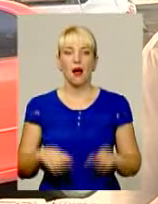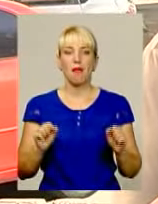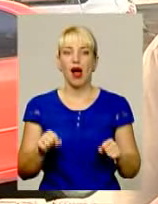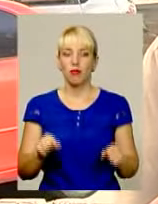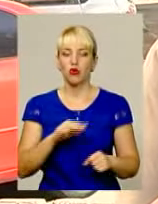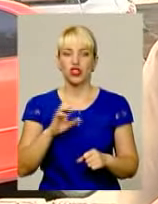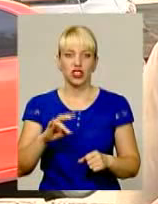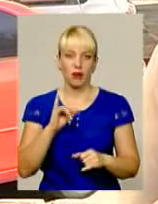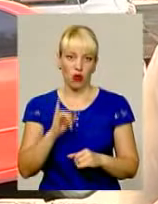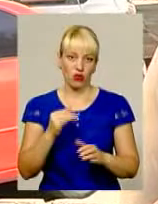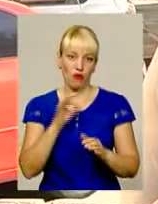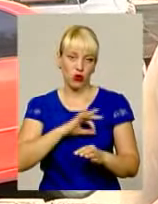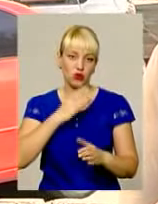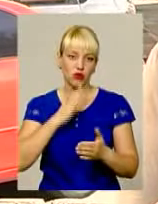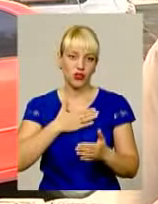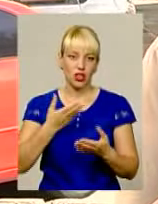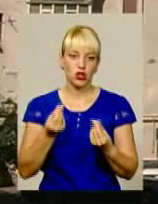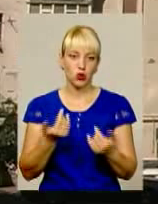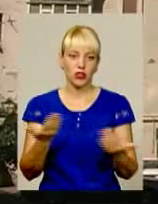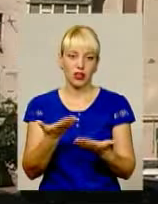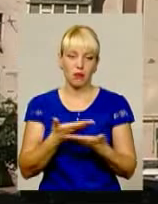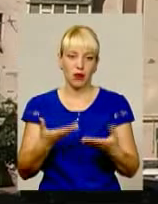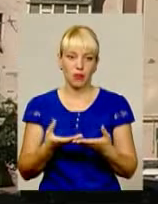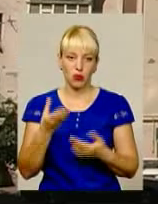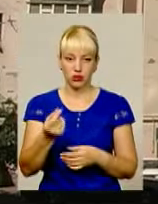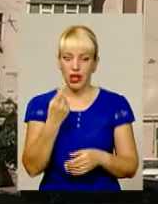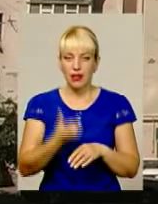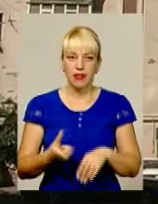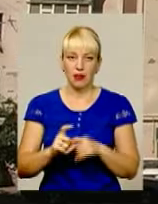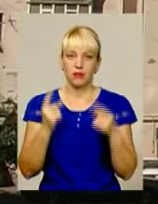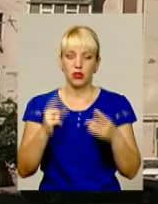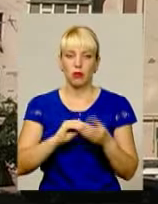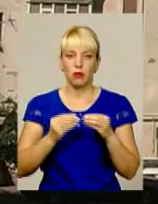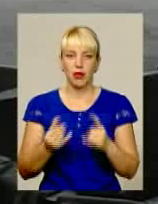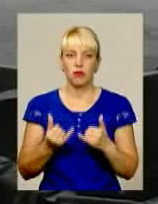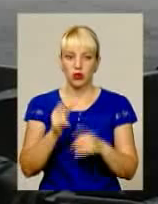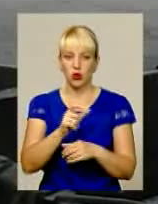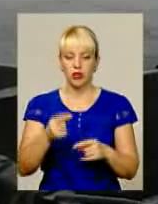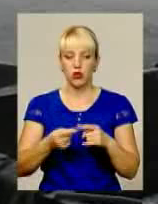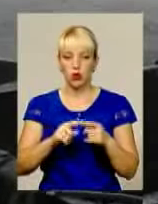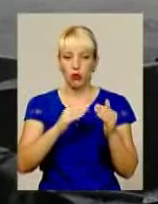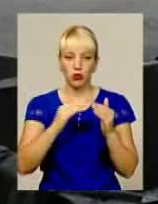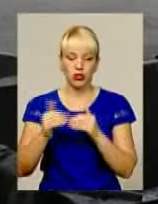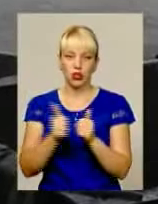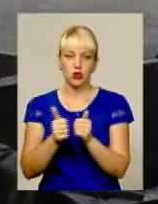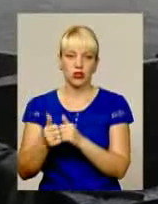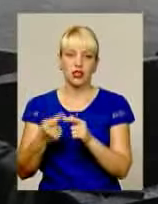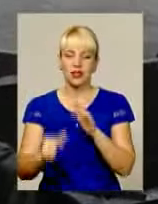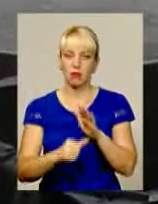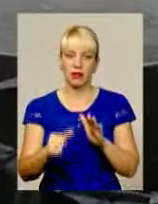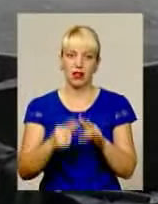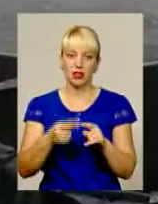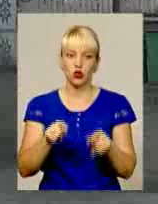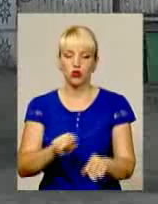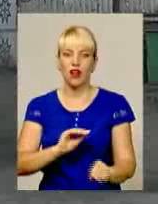неефективно використовує наші гроші, які ми платимо. Але найбільша проблема для мешканців і цього будинку, і сусідніх – це безхатьки. Вони